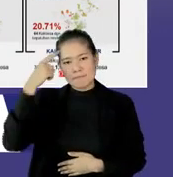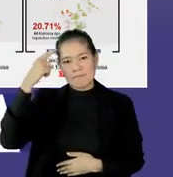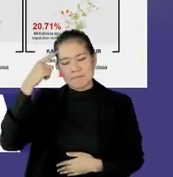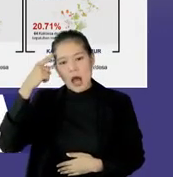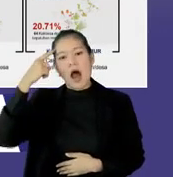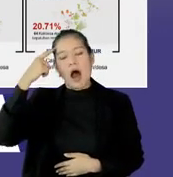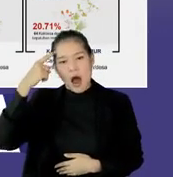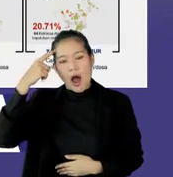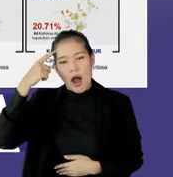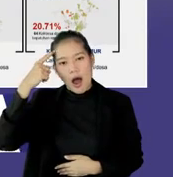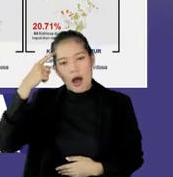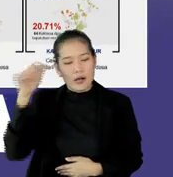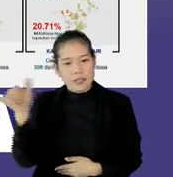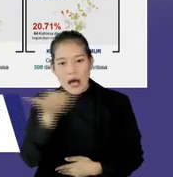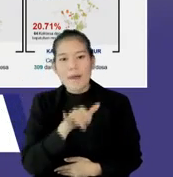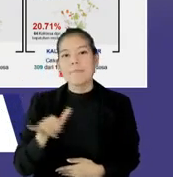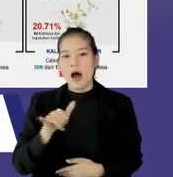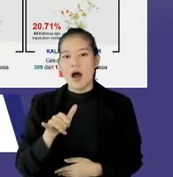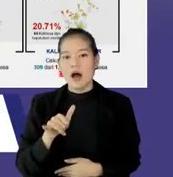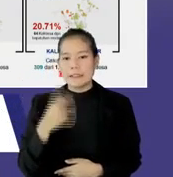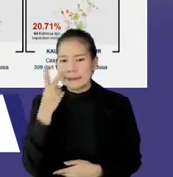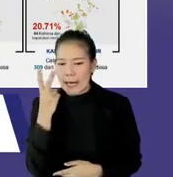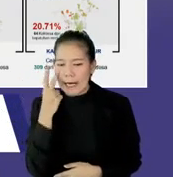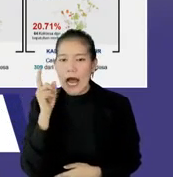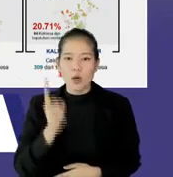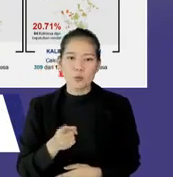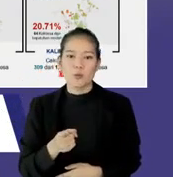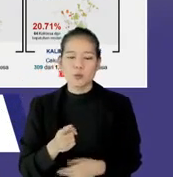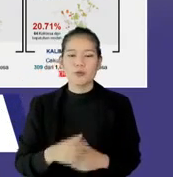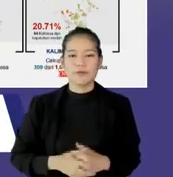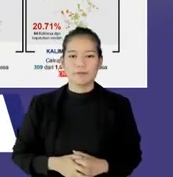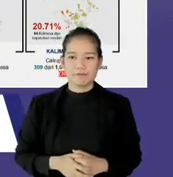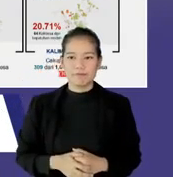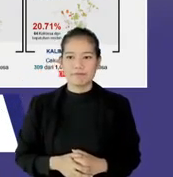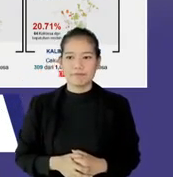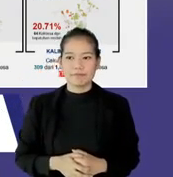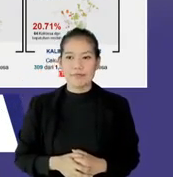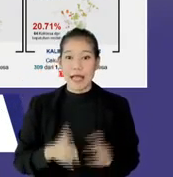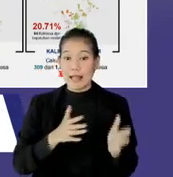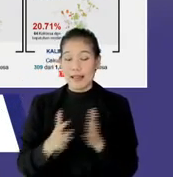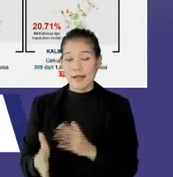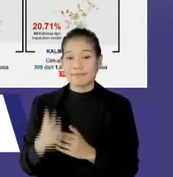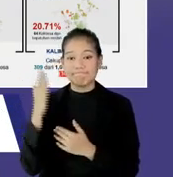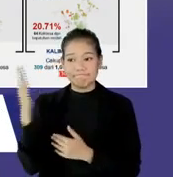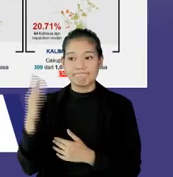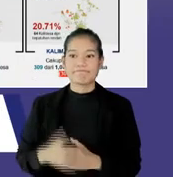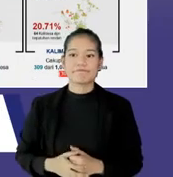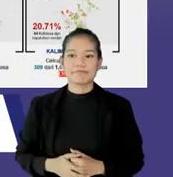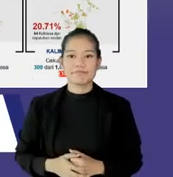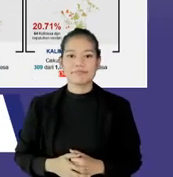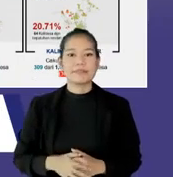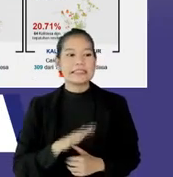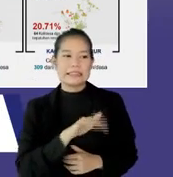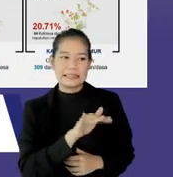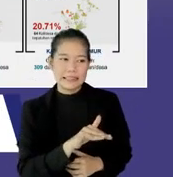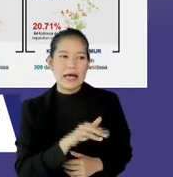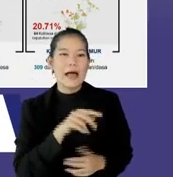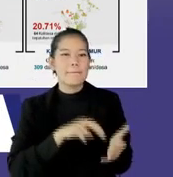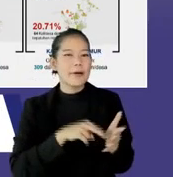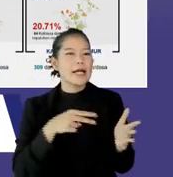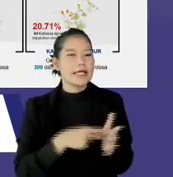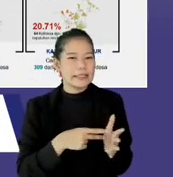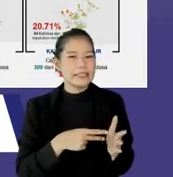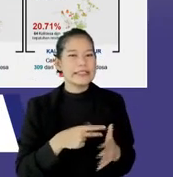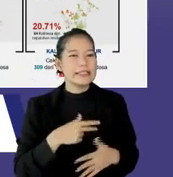satu mindset yang sama, untuk saling menjaga, itu yang harus kita garis bawah. Iya. Kita masuk ke sini. Baik. Fans of crisis-nya masih